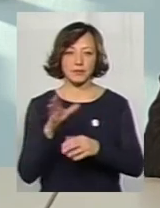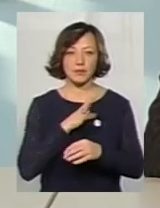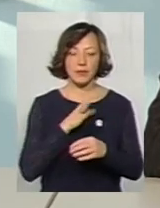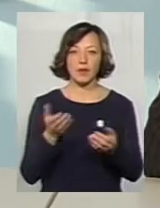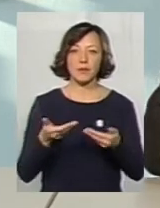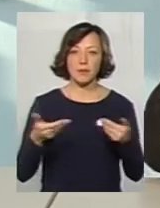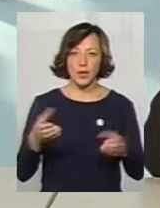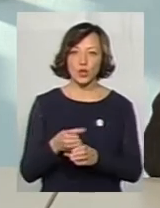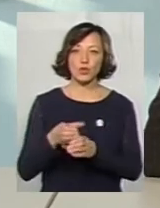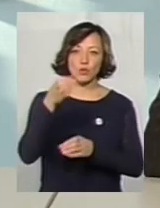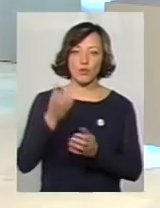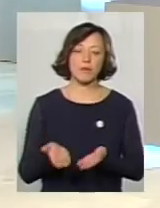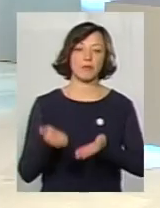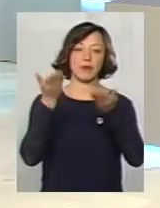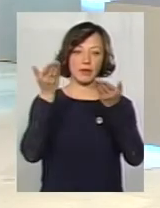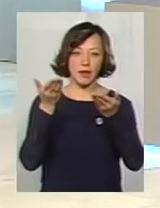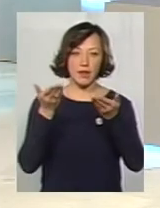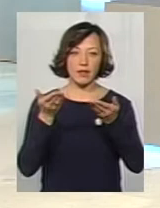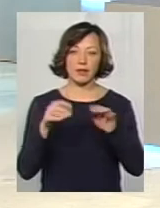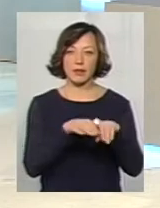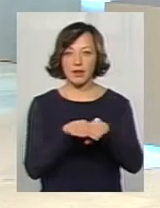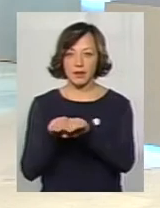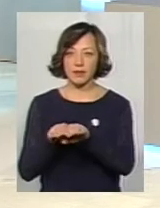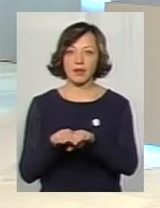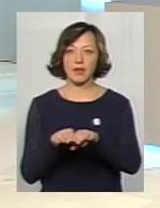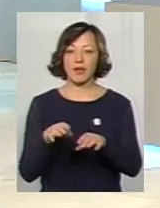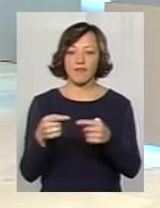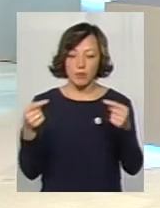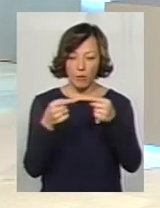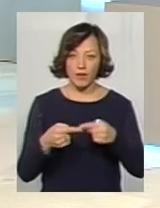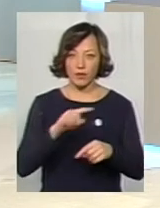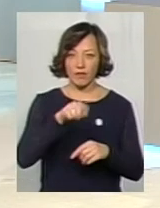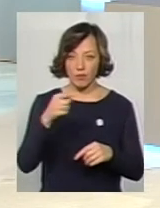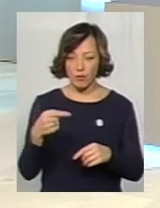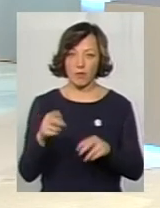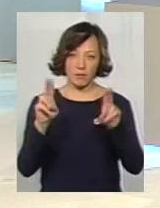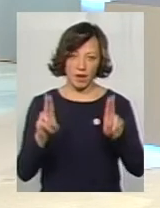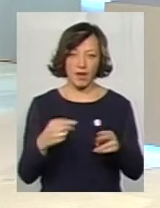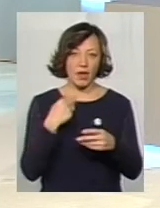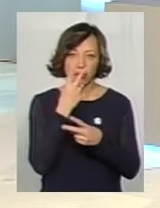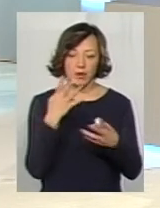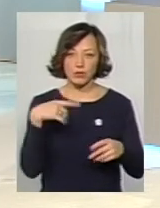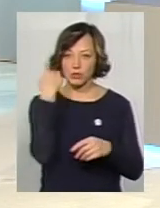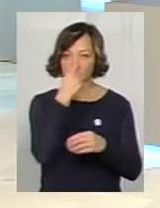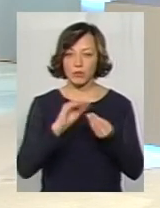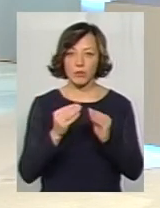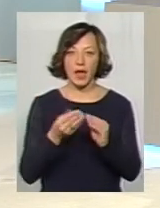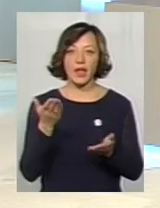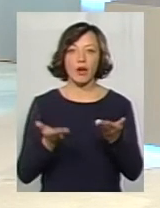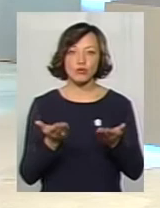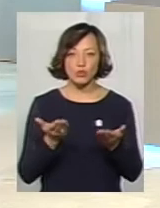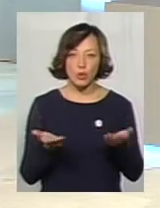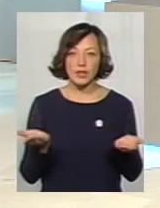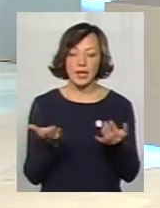Ми трубу підняли на відповідний рівень, відповідно до всіх вимог. І фактично, я не бачу особисто в тому проблему. Якщо